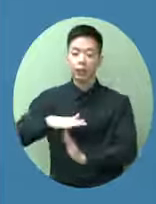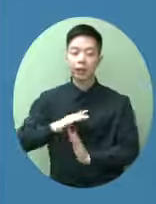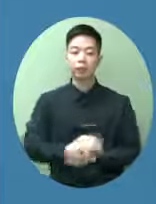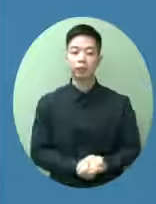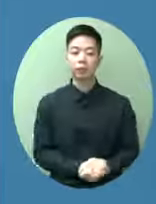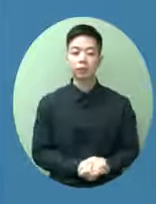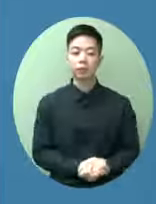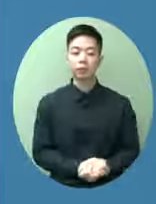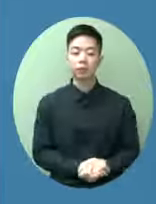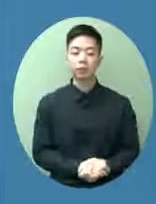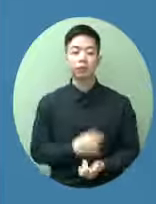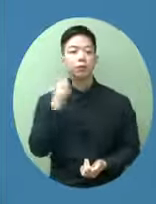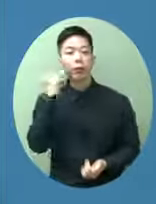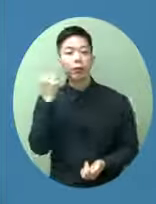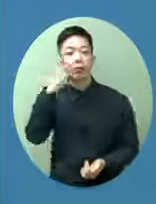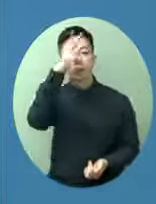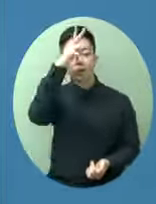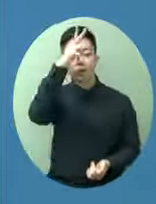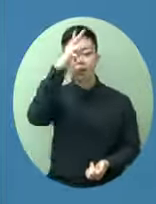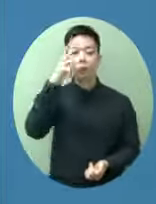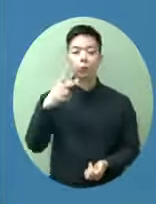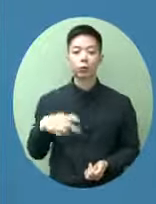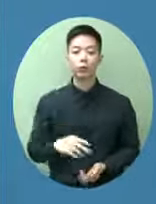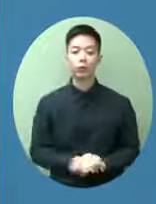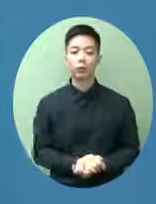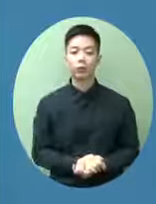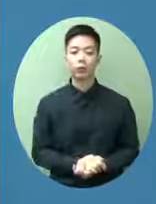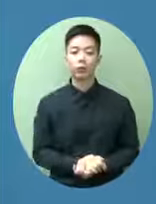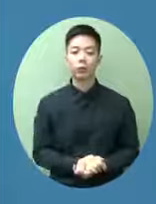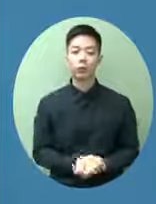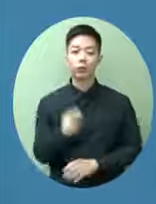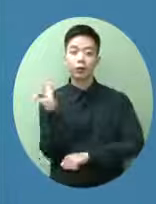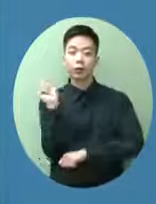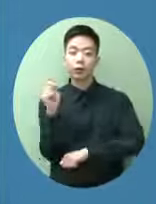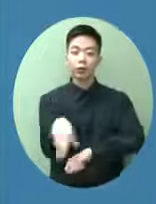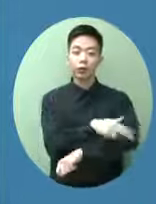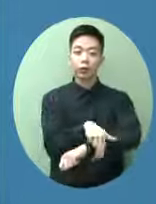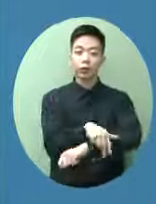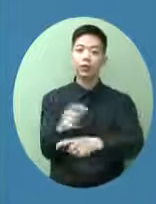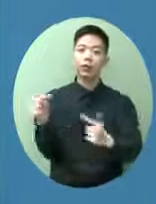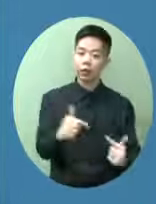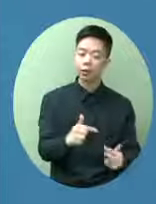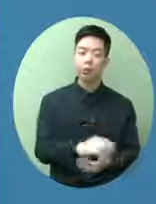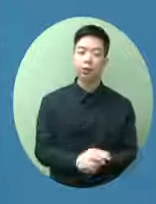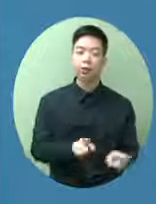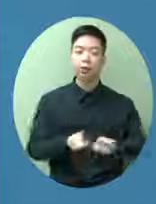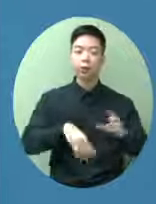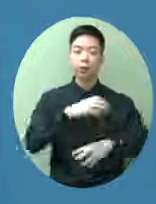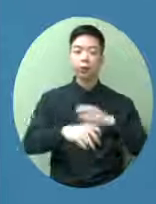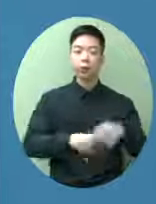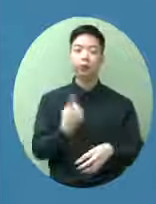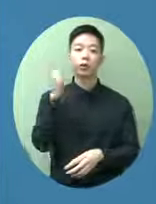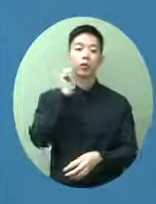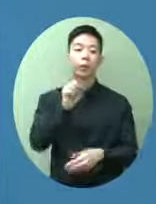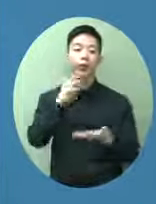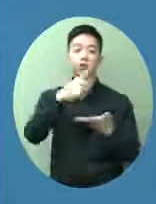所以希望政府能夠延續這些早前寬免的措施行政會議在上個星期正正通